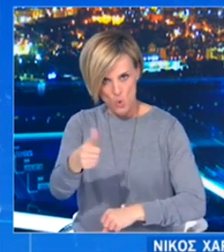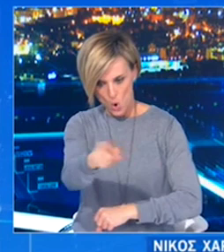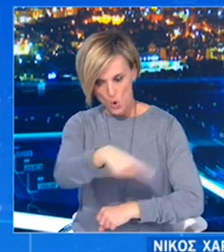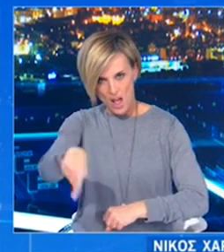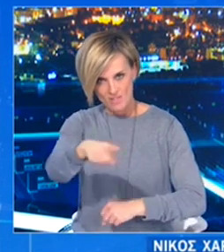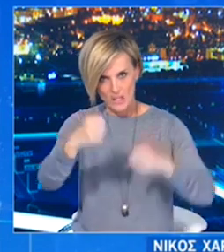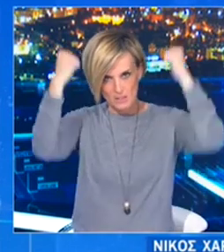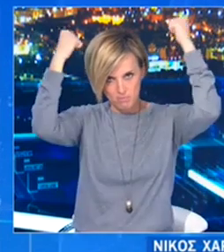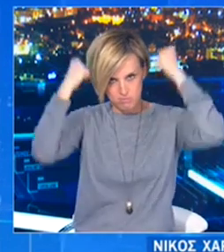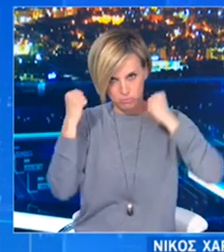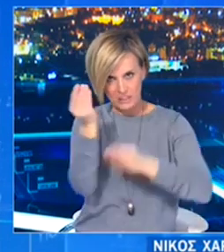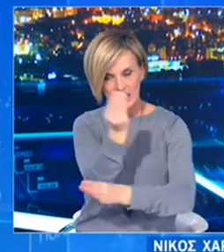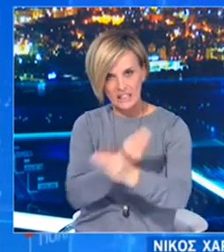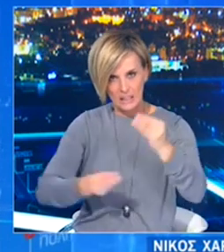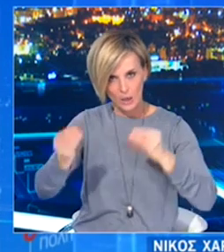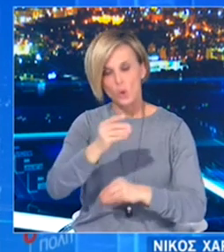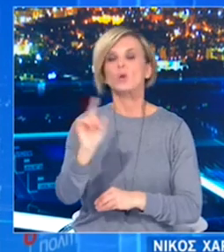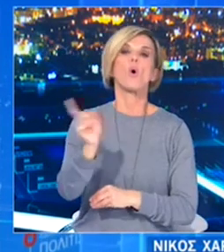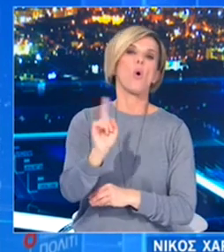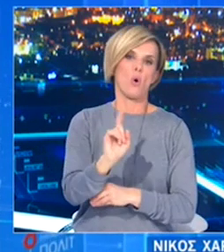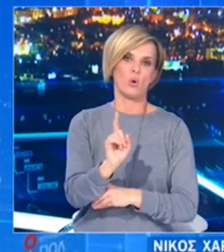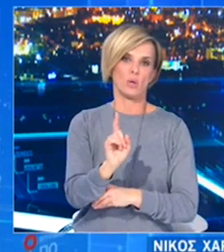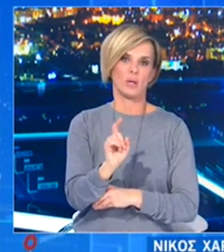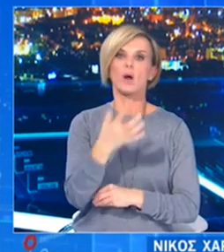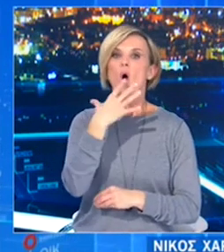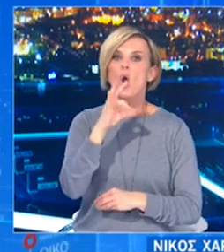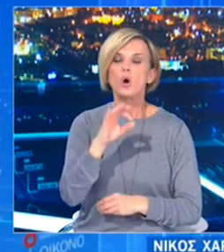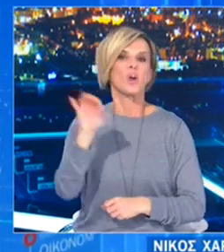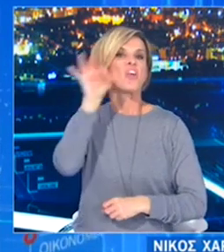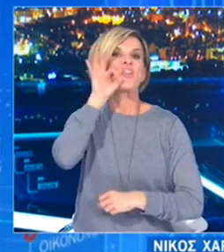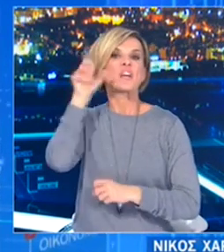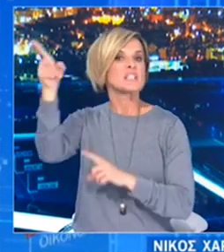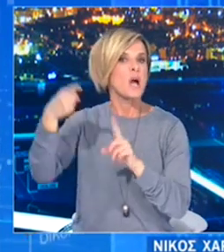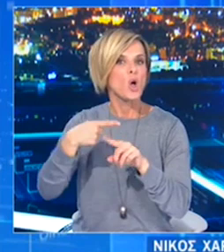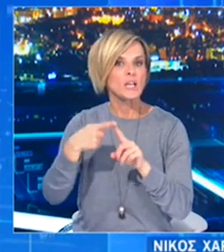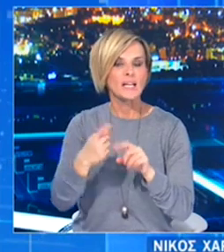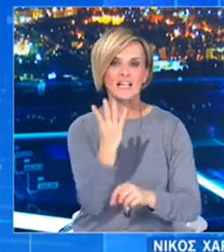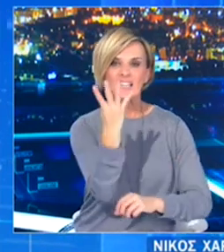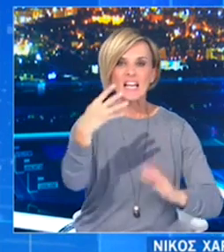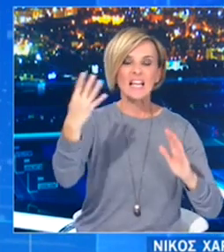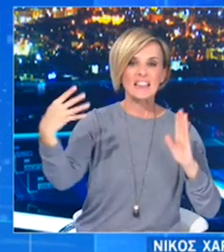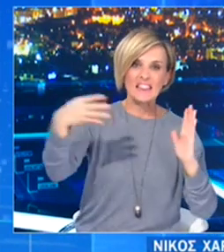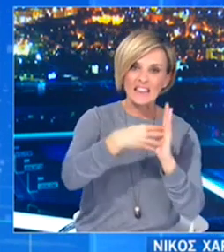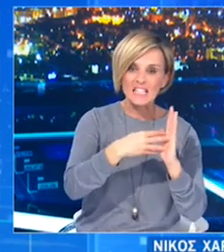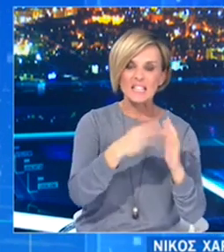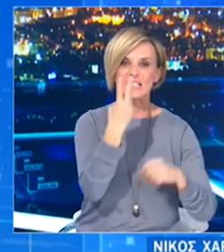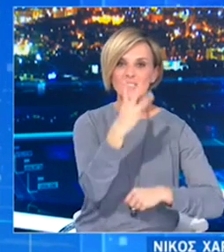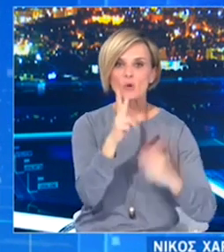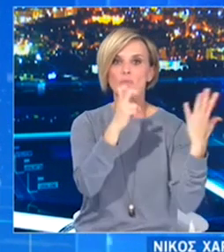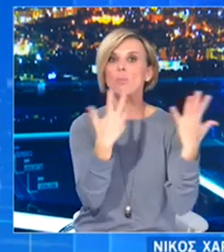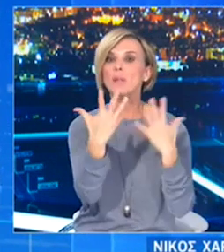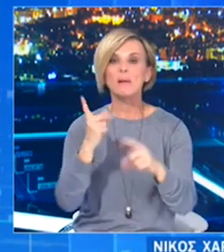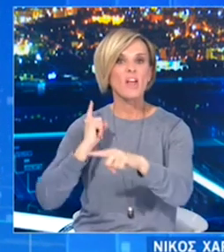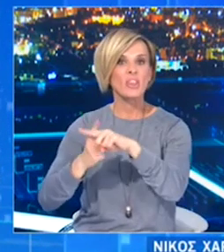επιβαρημένες επιδημιολογικά, μια και οι περιφερειακές ενότητες της Θεσσαλονίκης με 4.375 ενεργά κρούσματα,